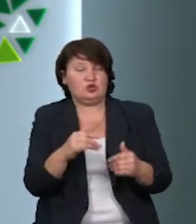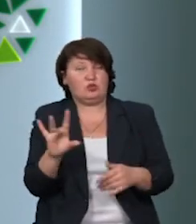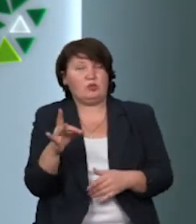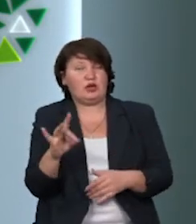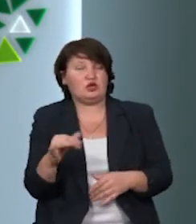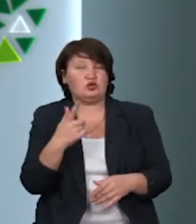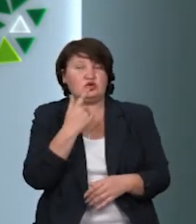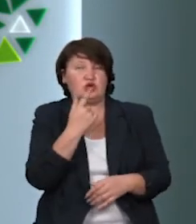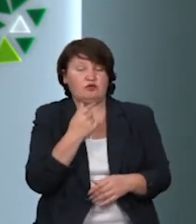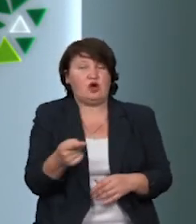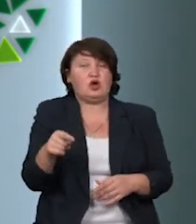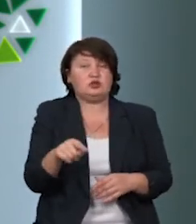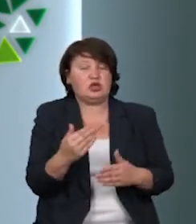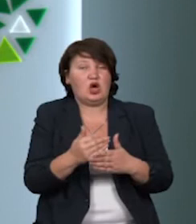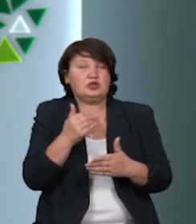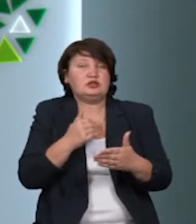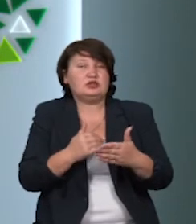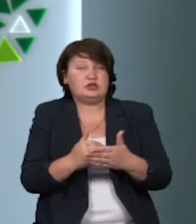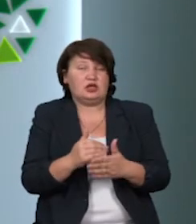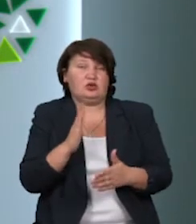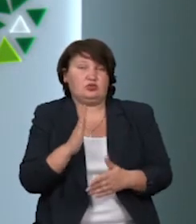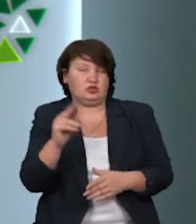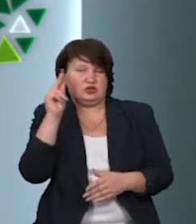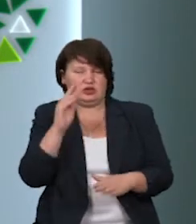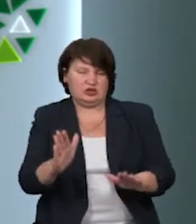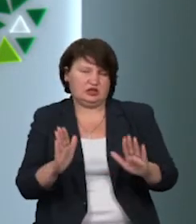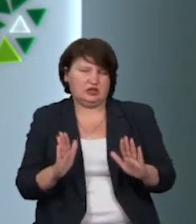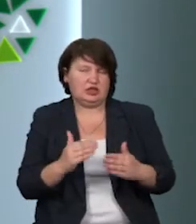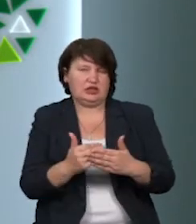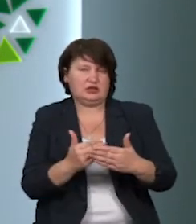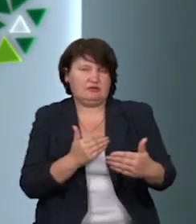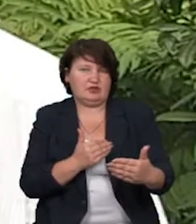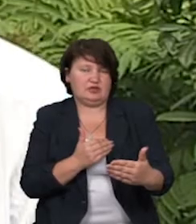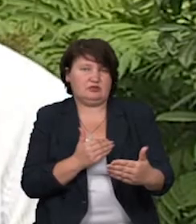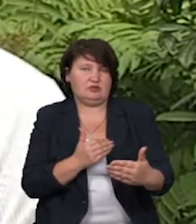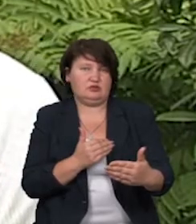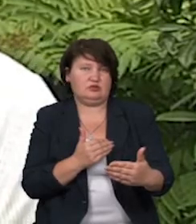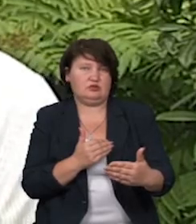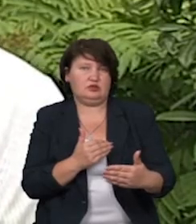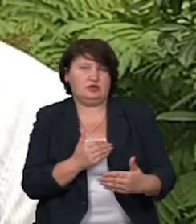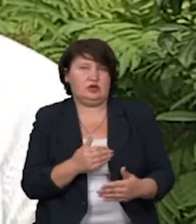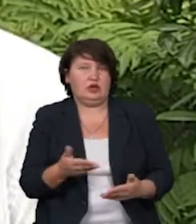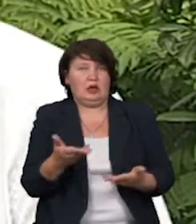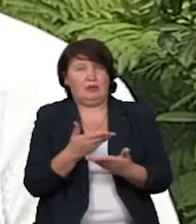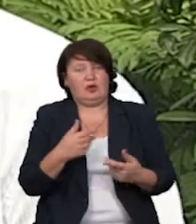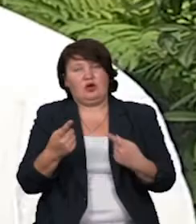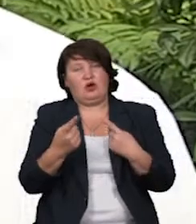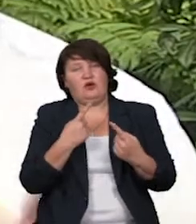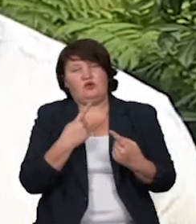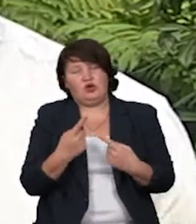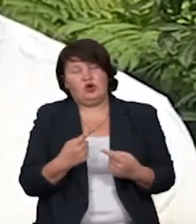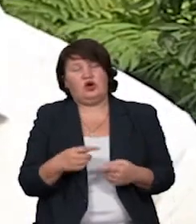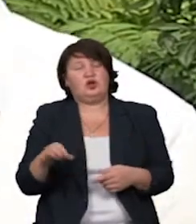червону. І саме остання передбачає навчання лише в дистанційному варіанті. Що ми говоримо, в принципі, про